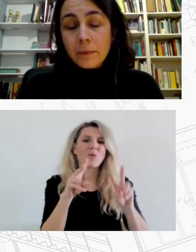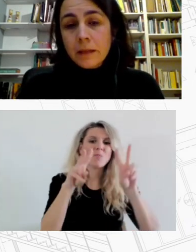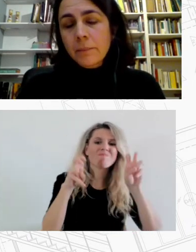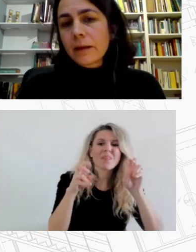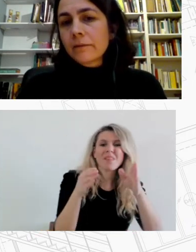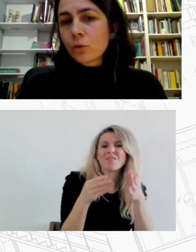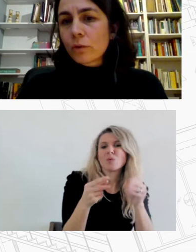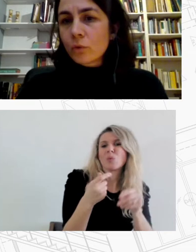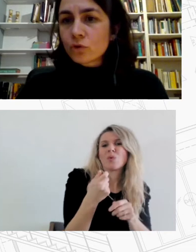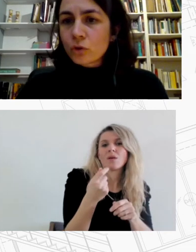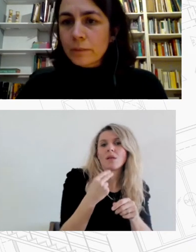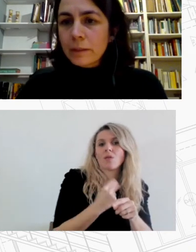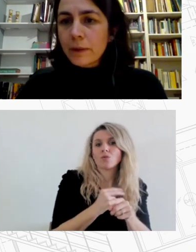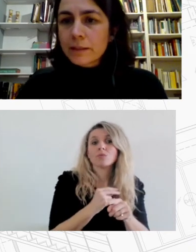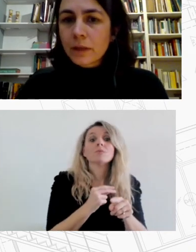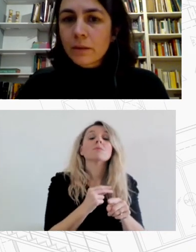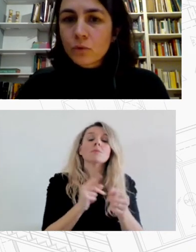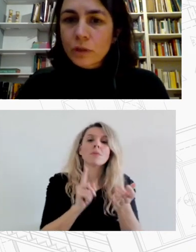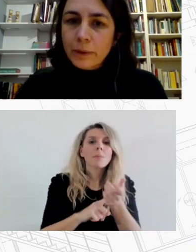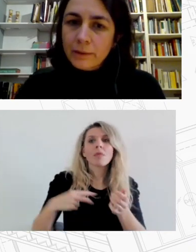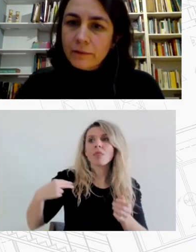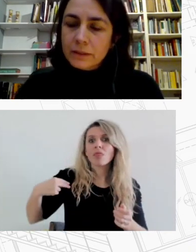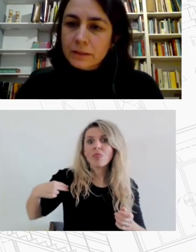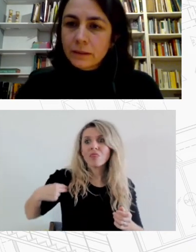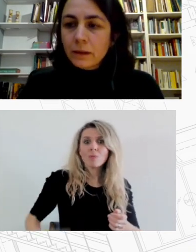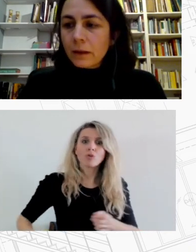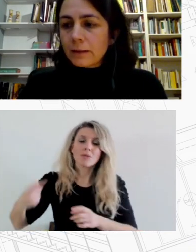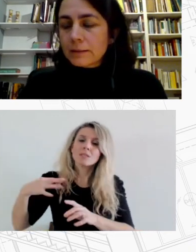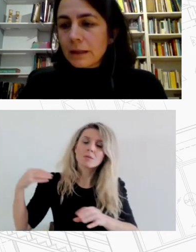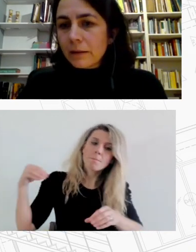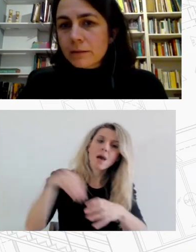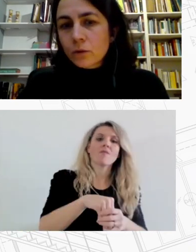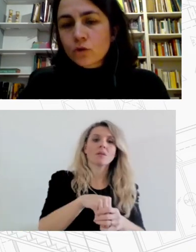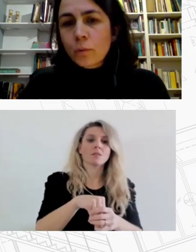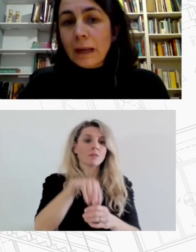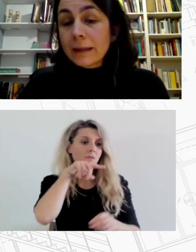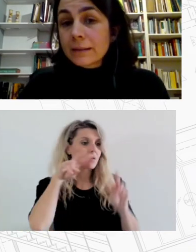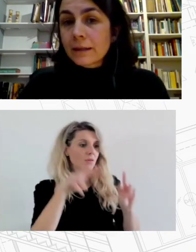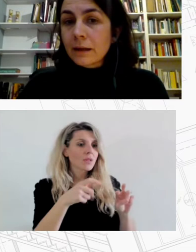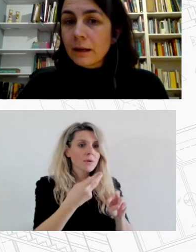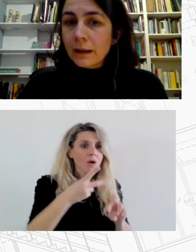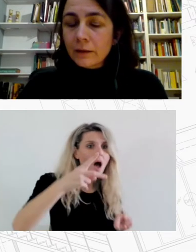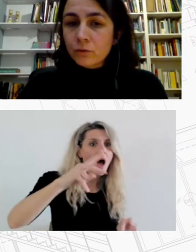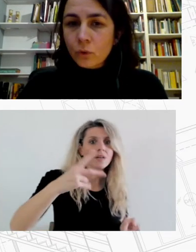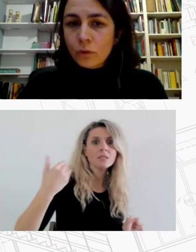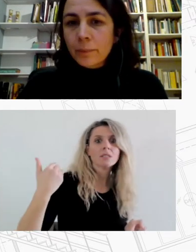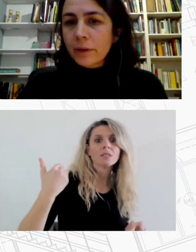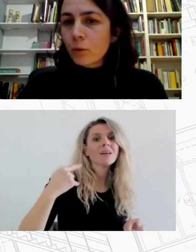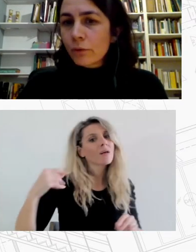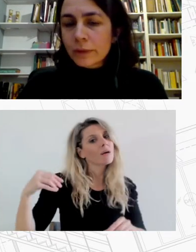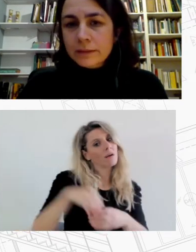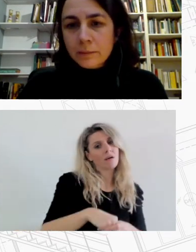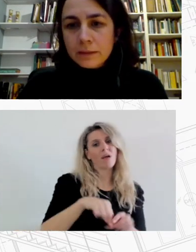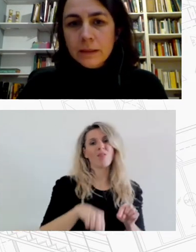να μην παρέμβει το δημόσιο να μην υπάρξει μια δημόσια παρέμβαση και στην Ελλάδα δυστυχώς έχουμε ελάχιστα εργαλεία γι' αυτό δεν